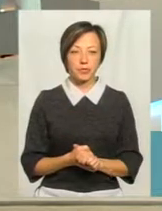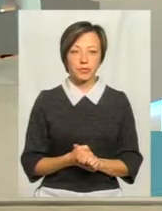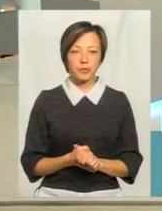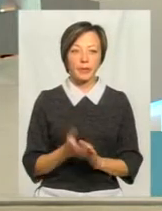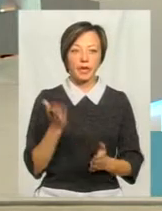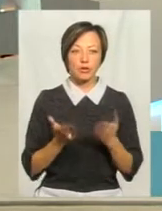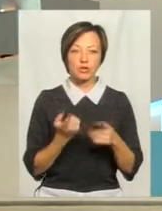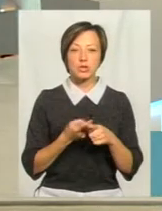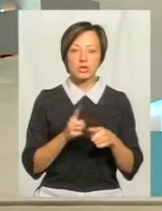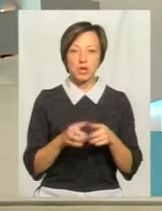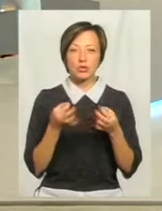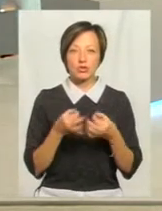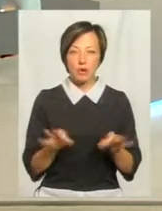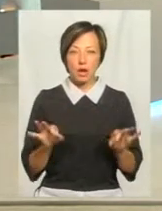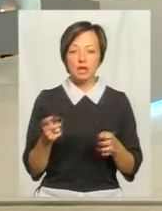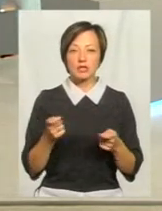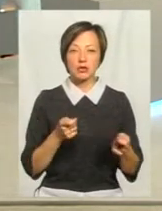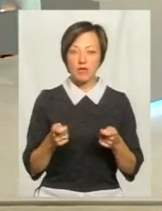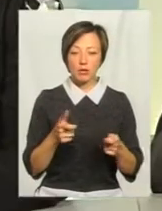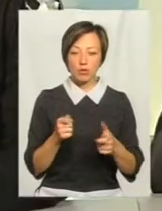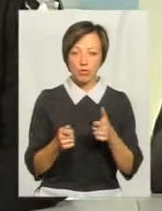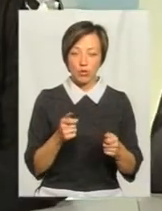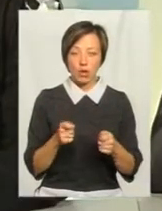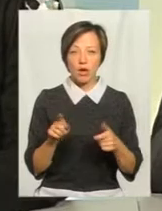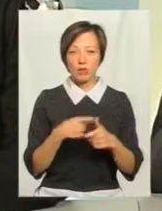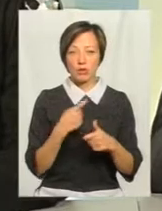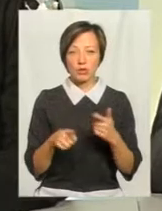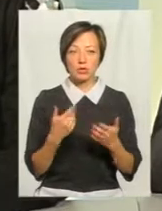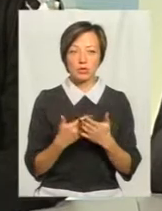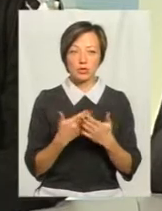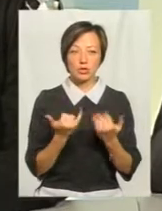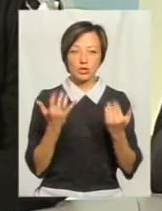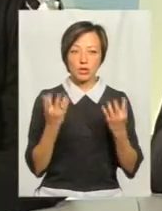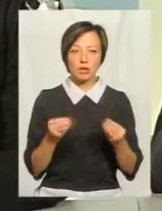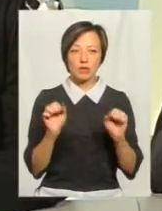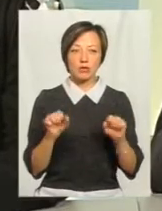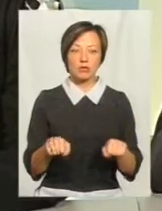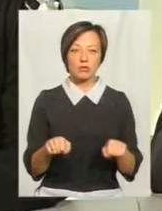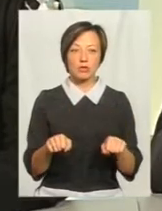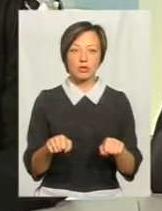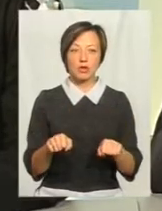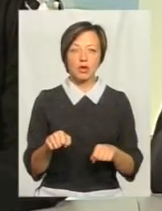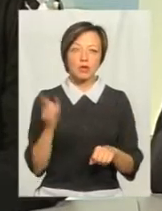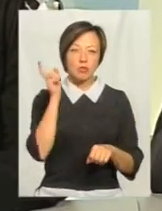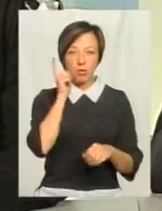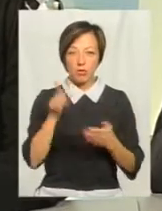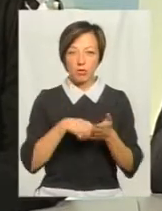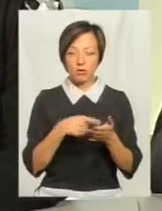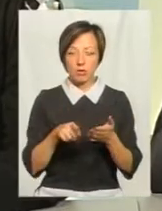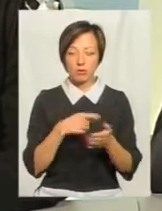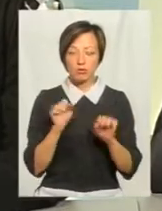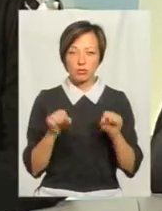Якщо це дозволяє нам скерувати з пульта керування, або, скажімо так, на сьогоднішній день можна вже смартфон на це все зробити,